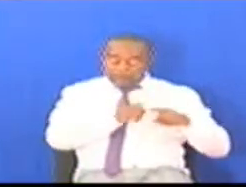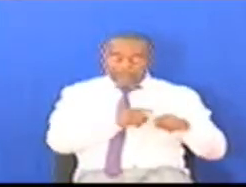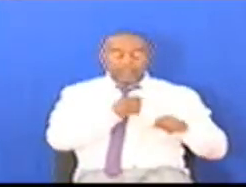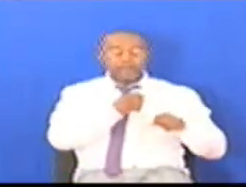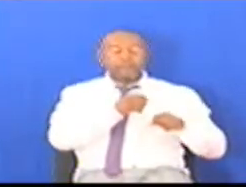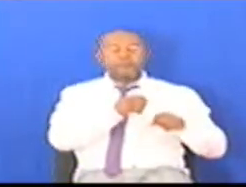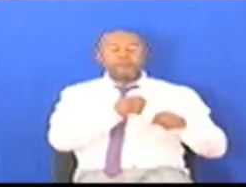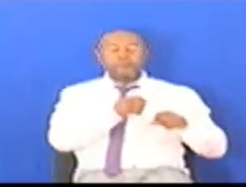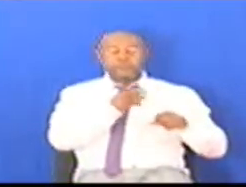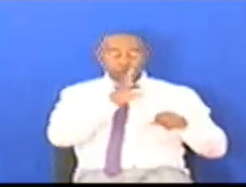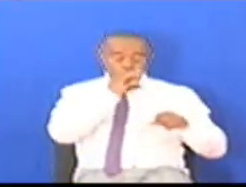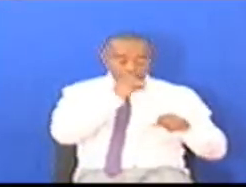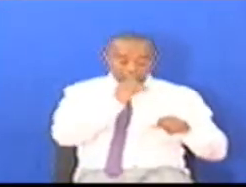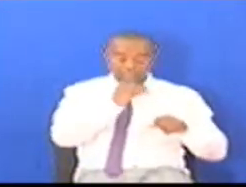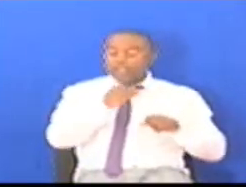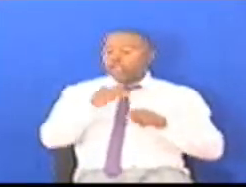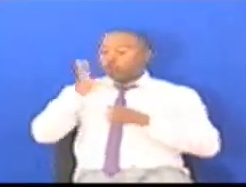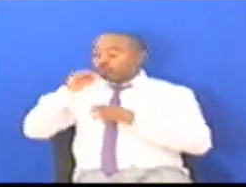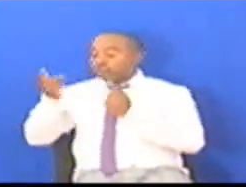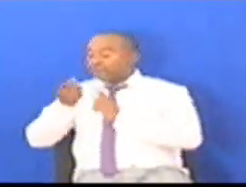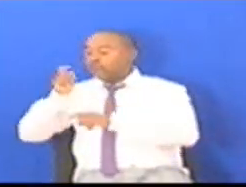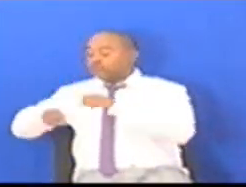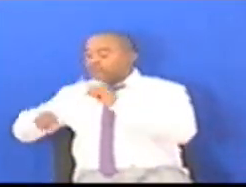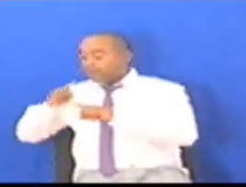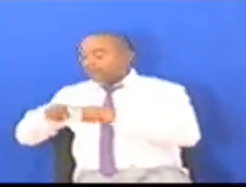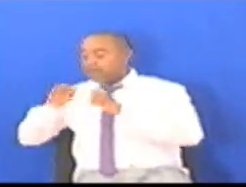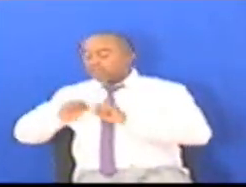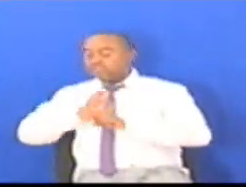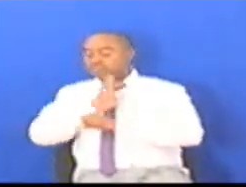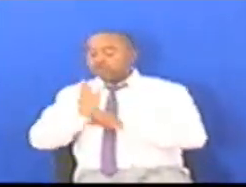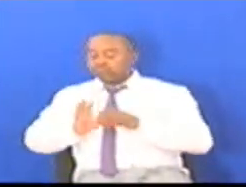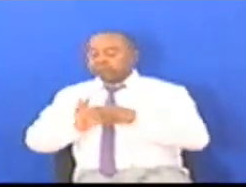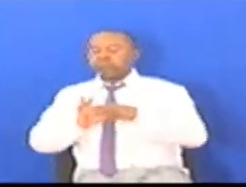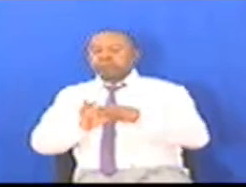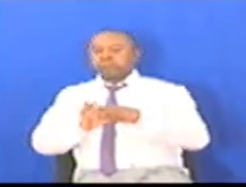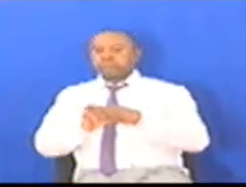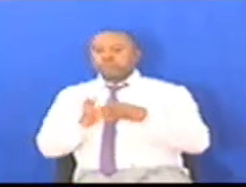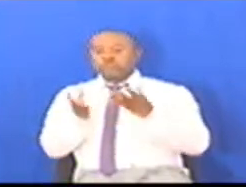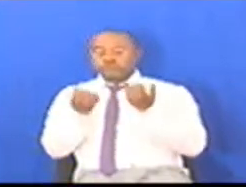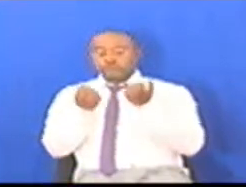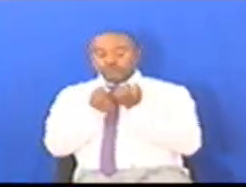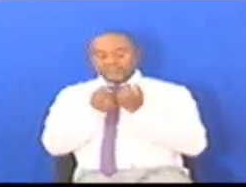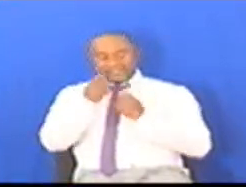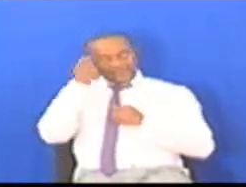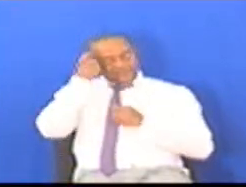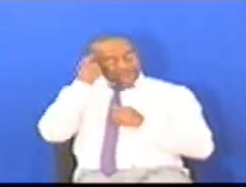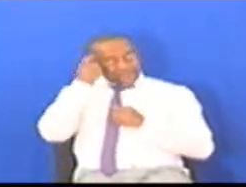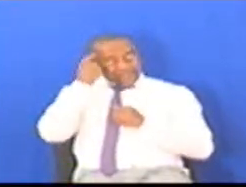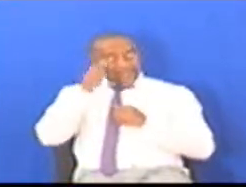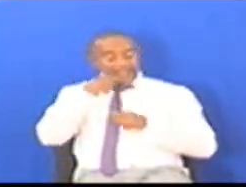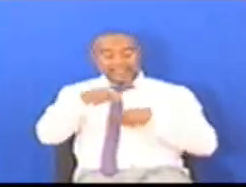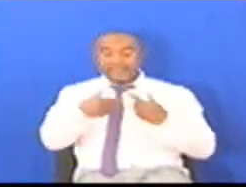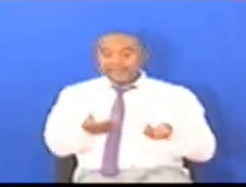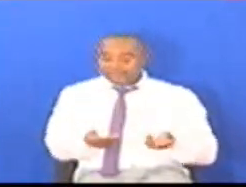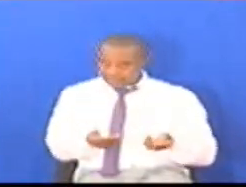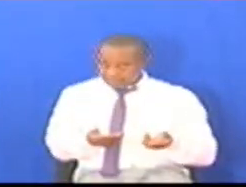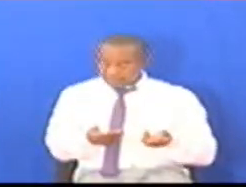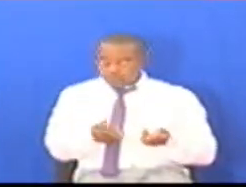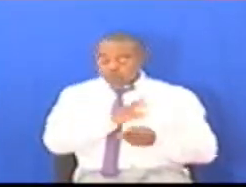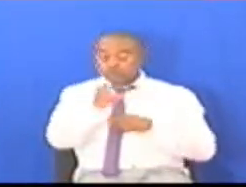fight Asa tuunganike kwa moja Kwa nafikra ambazo niendelevu Tuwe proactive Tusisubiri kuwa reactive